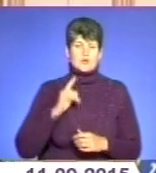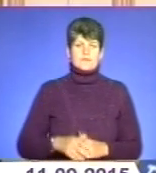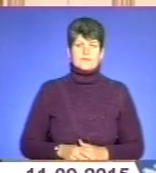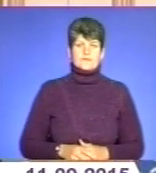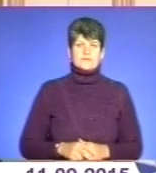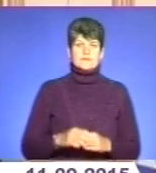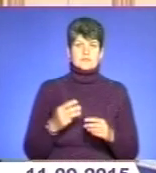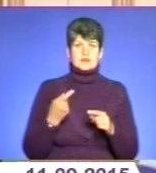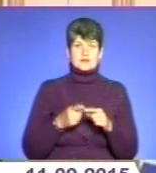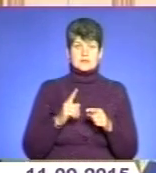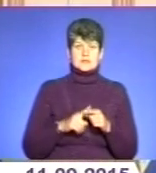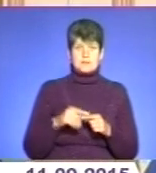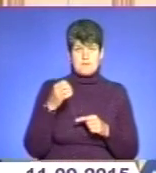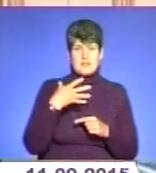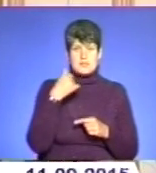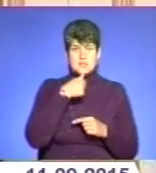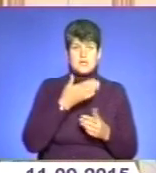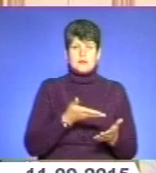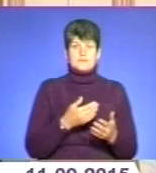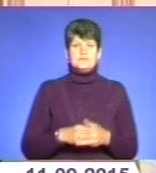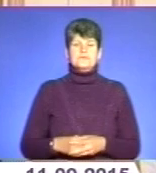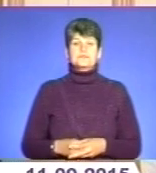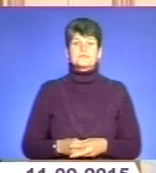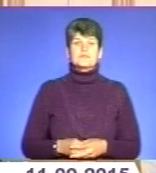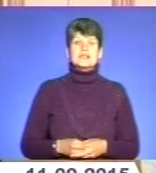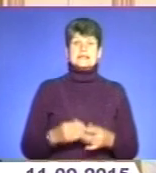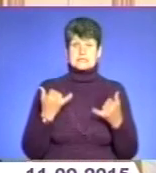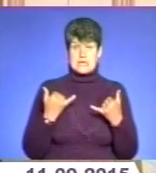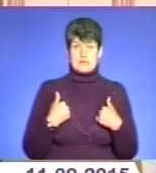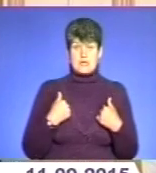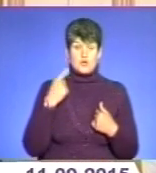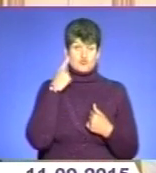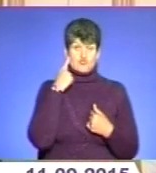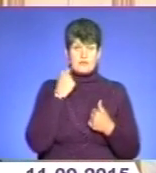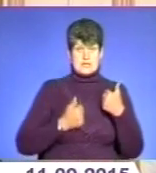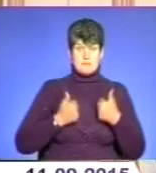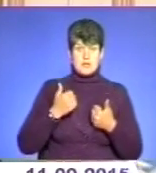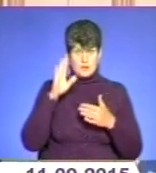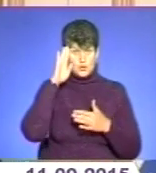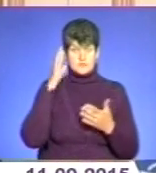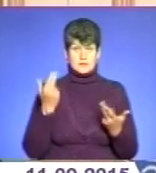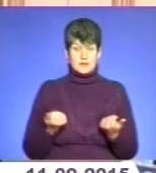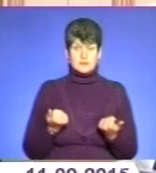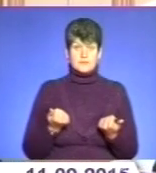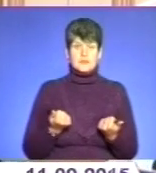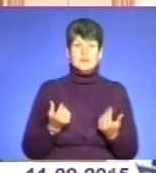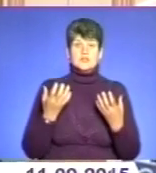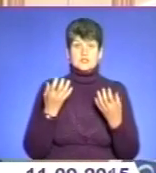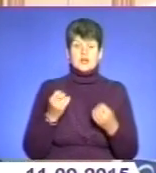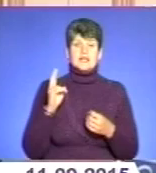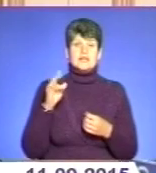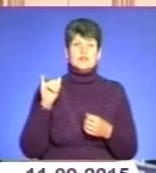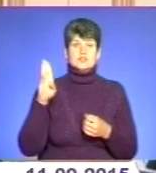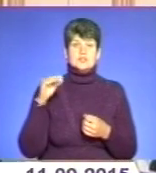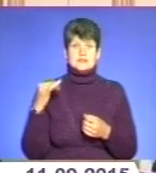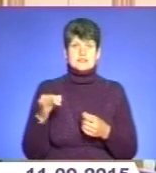Це оце 15-15 рік. І зараз я чув на змаганнях хлопці, так? Віталій Владимирович Кріщинський, він знаходиться